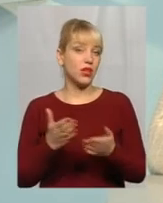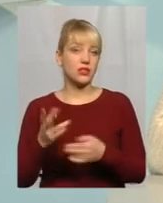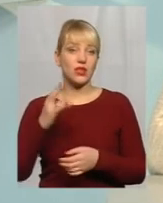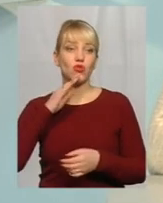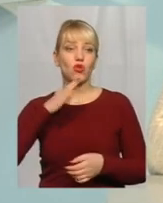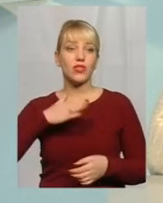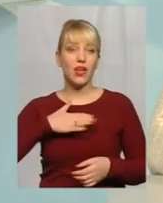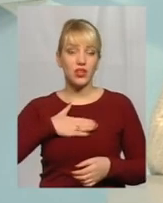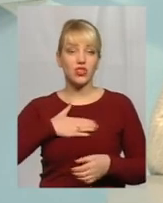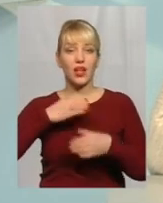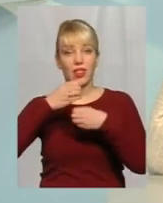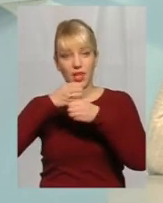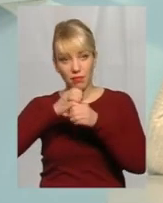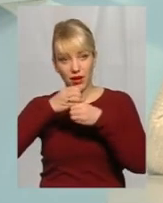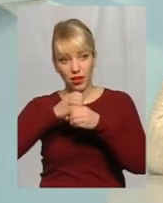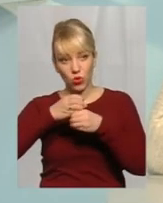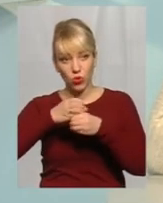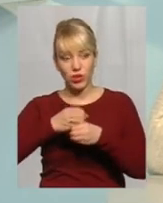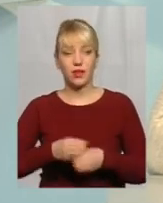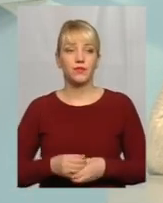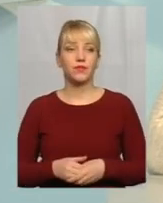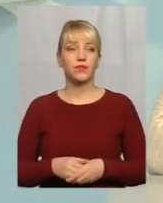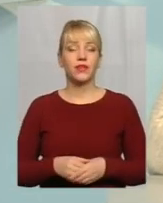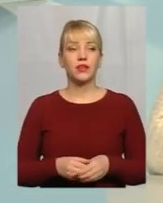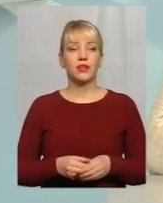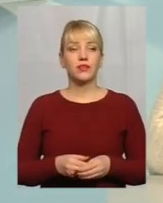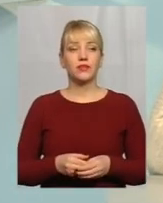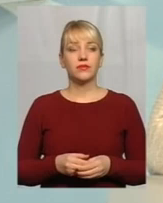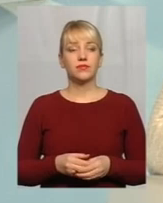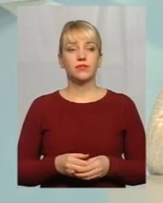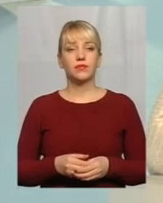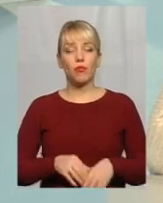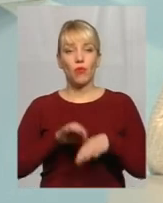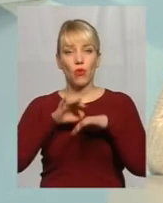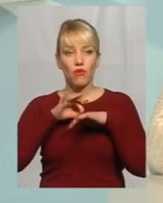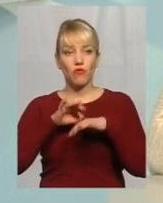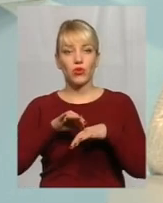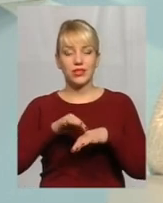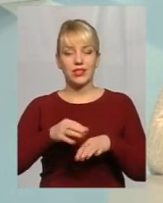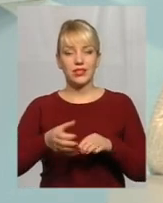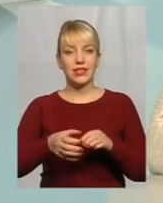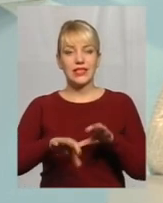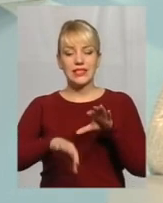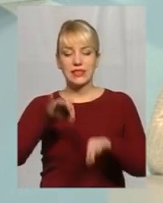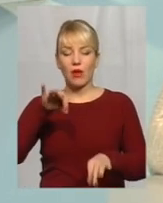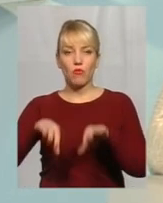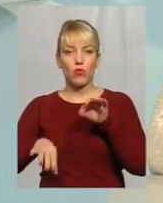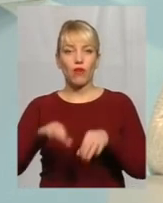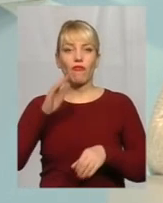контролю питної води проводить забор води кожен